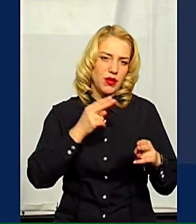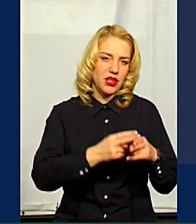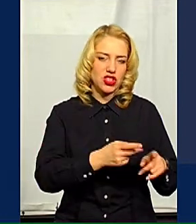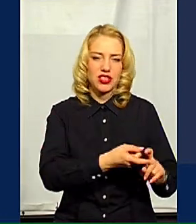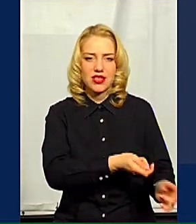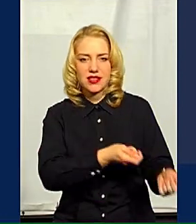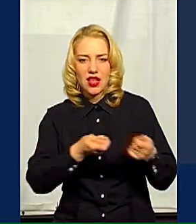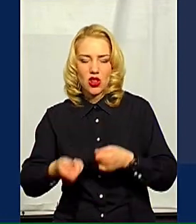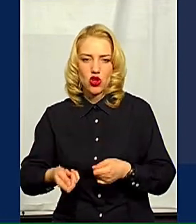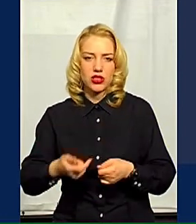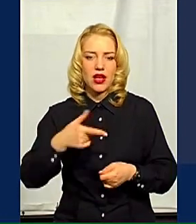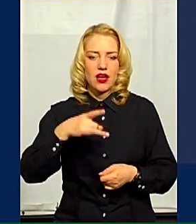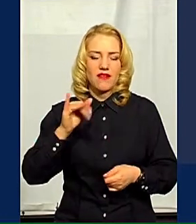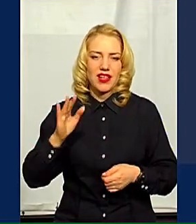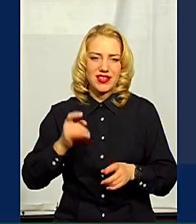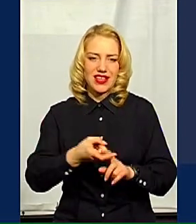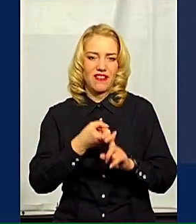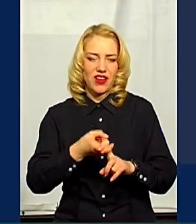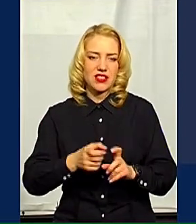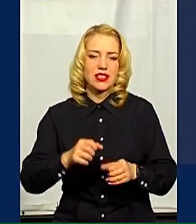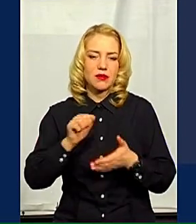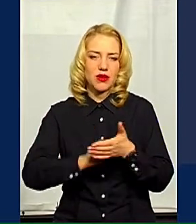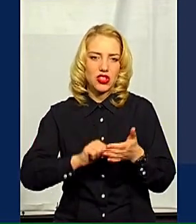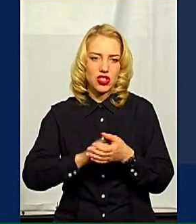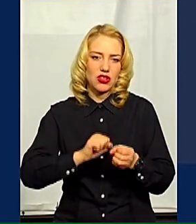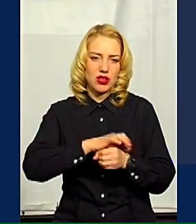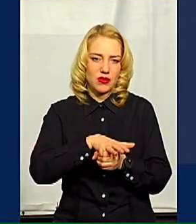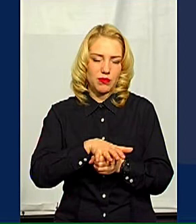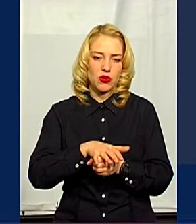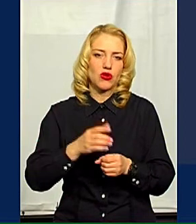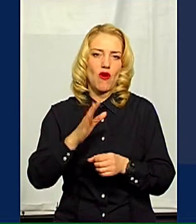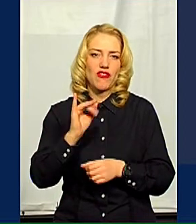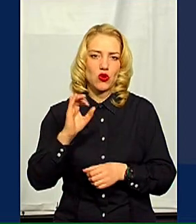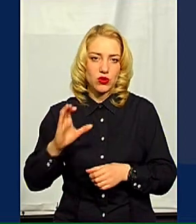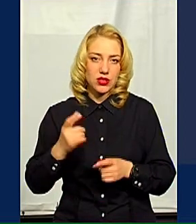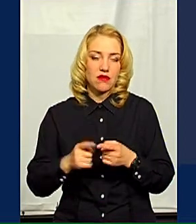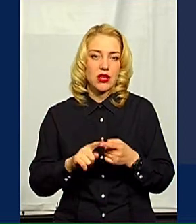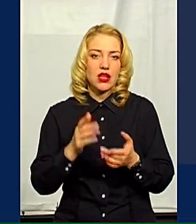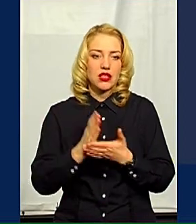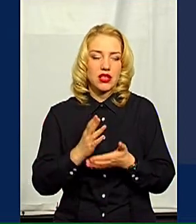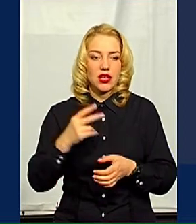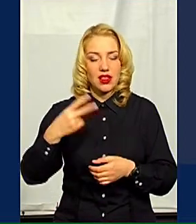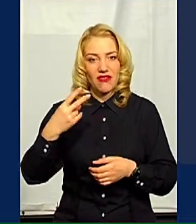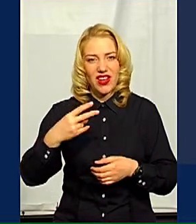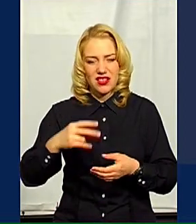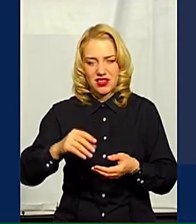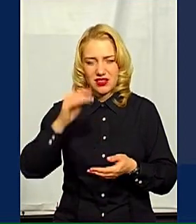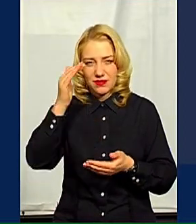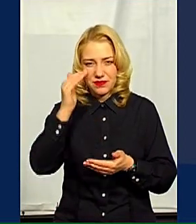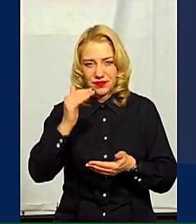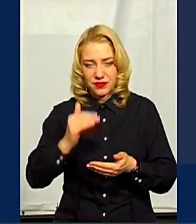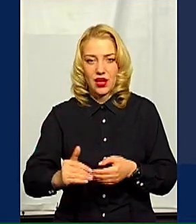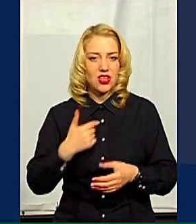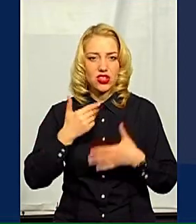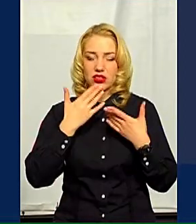респиративних інфекцій, спричинених новим коронавірусом на території міста Каменець-Подільського. Він складається майже з 20 сторінок, я зачитувати його не буду, але це